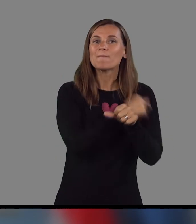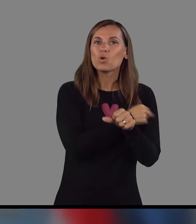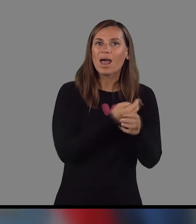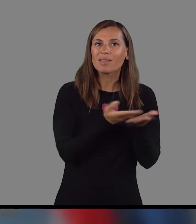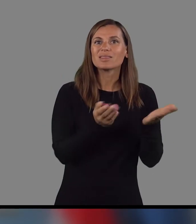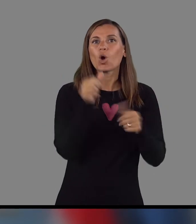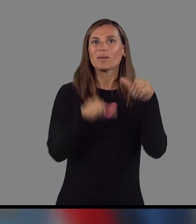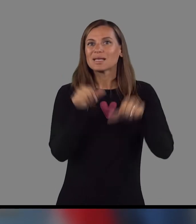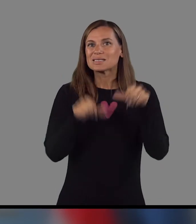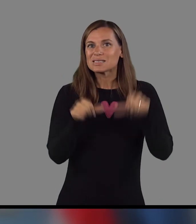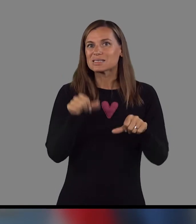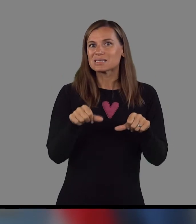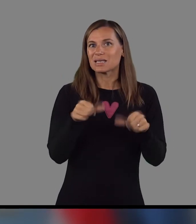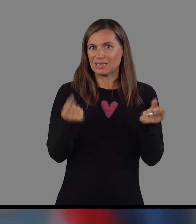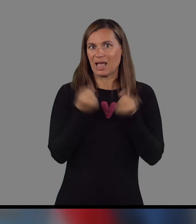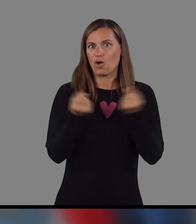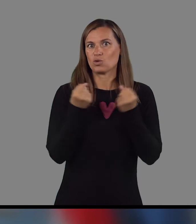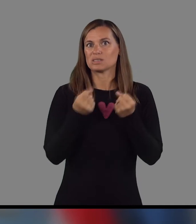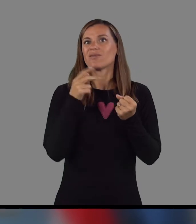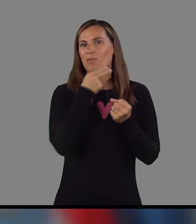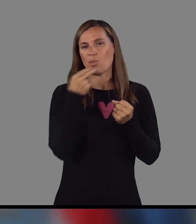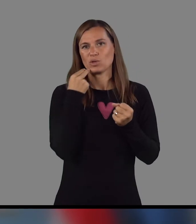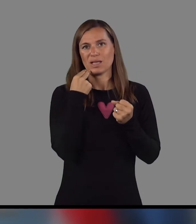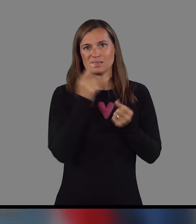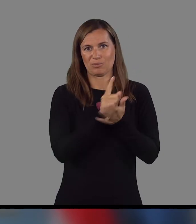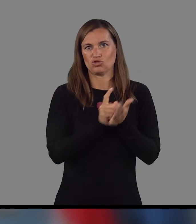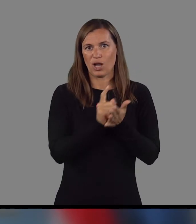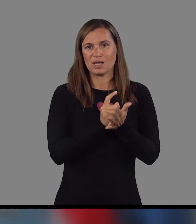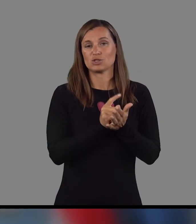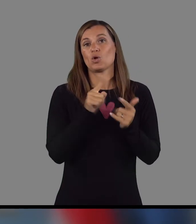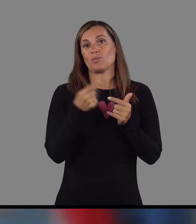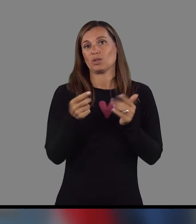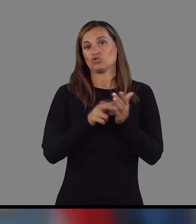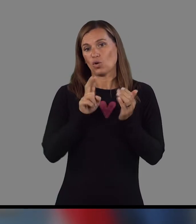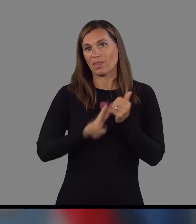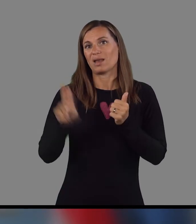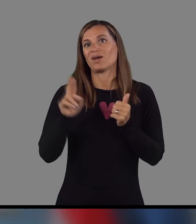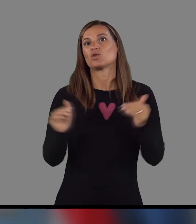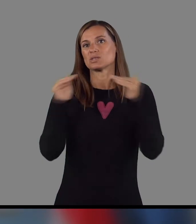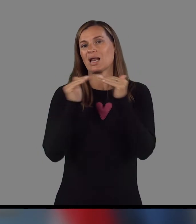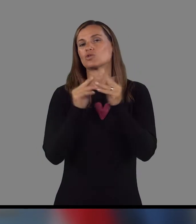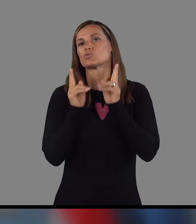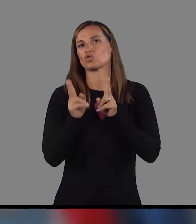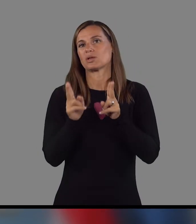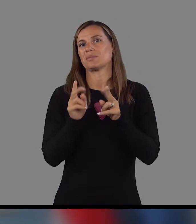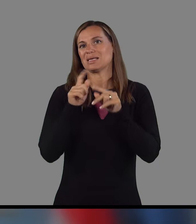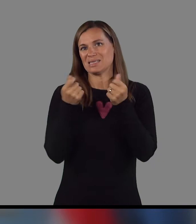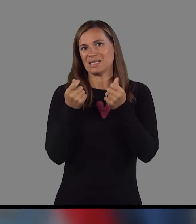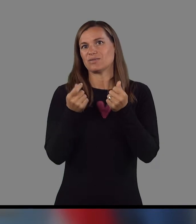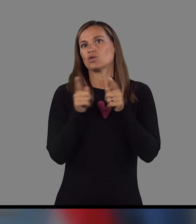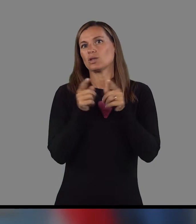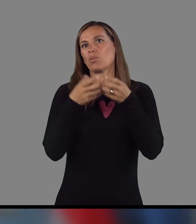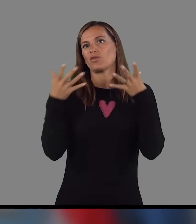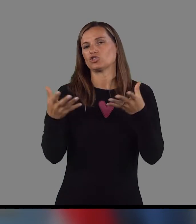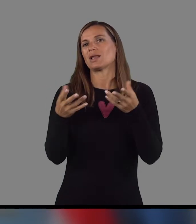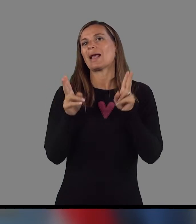operacijskih dejavnosti v popodanskem času in potem v nadaljevanju skladno z vzmožnimi sredstvi tudi